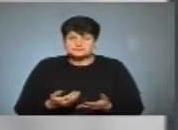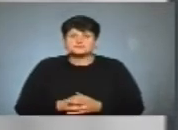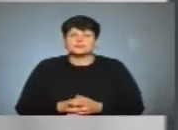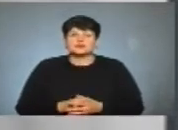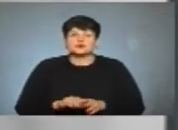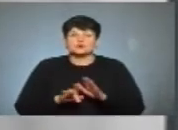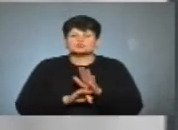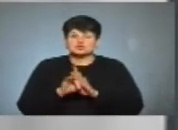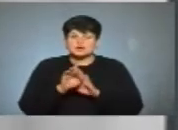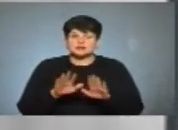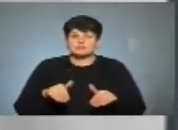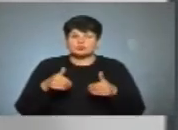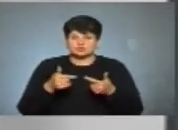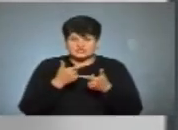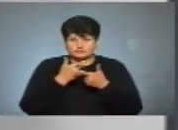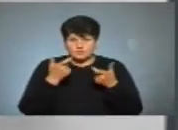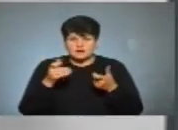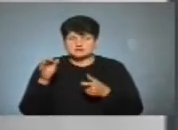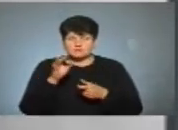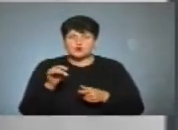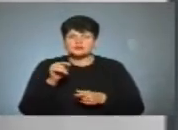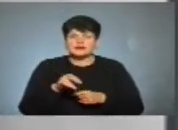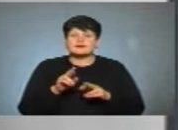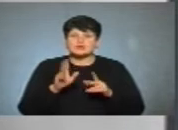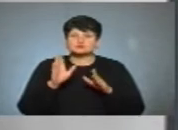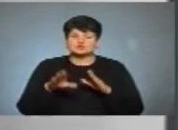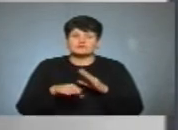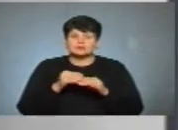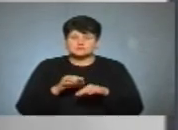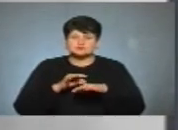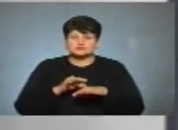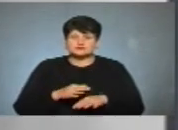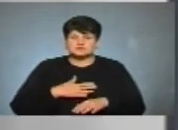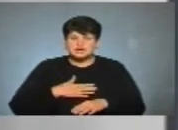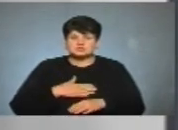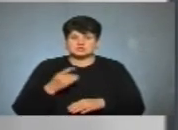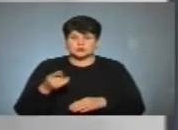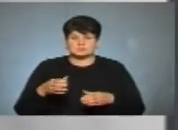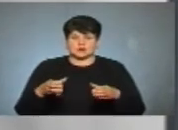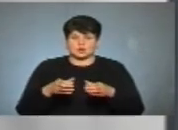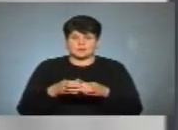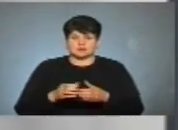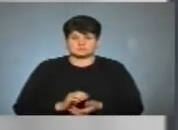Розпочати пропоную із інформацією взагалі про те, як будуть вибори відбуватися у нашій Тернопільській громаді.